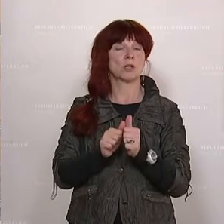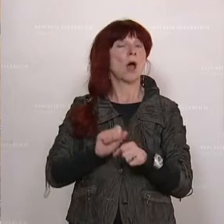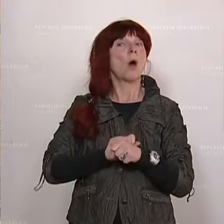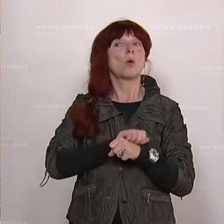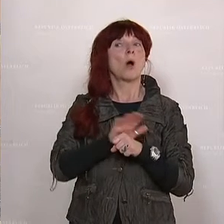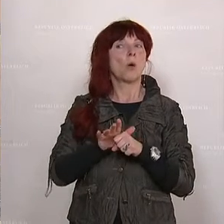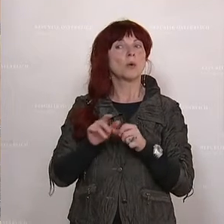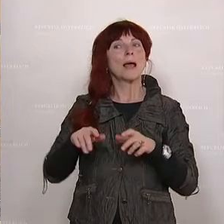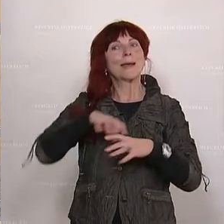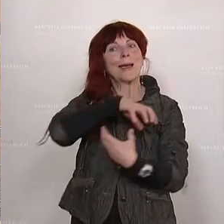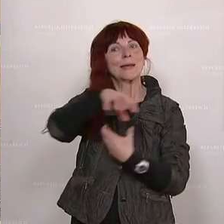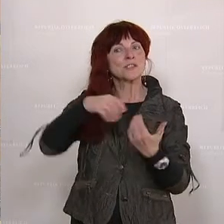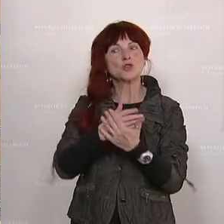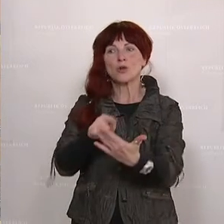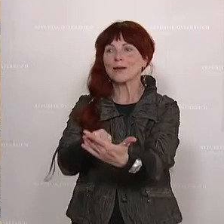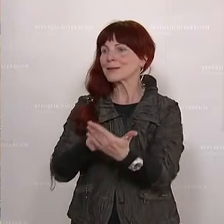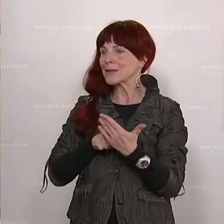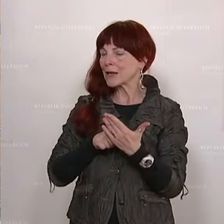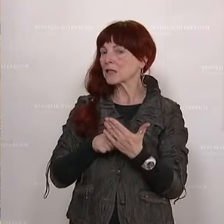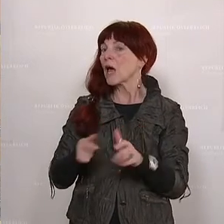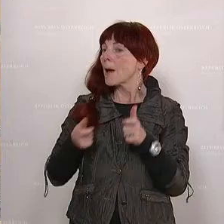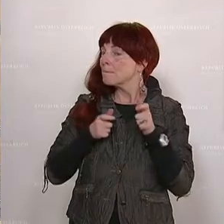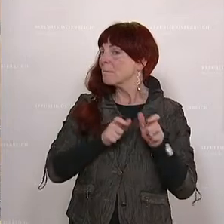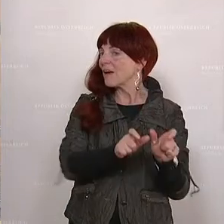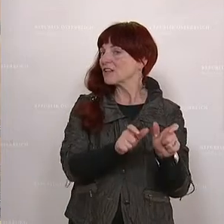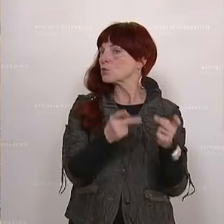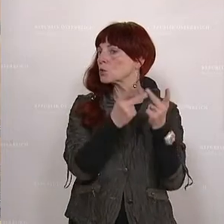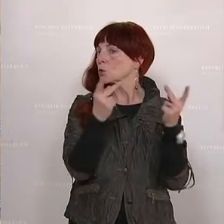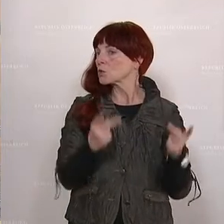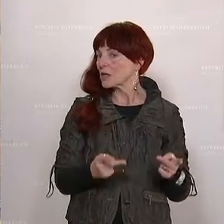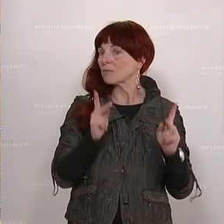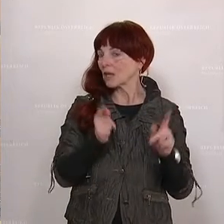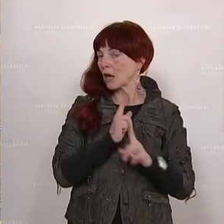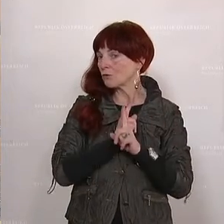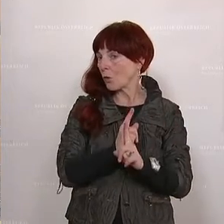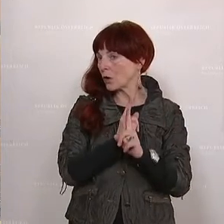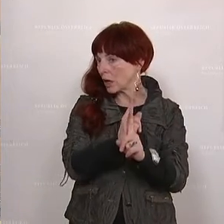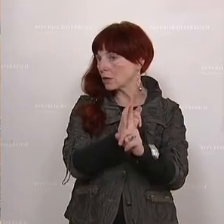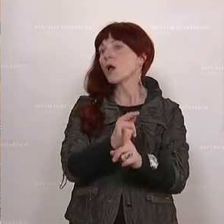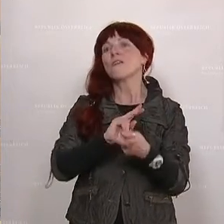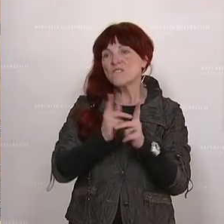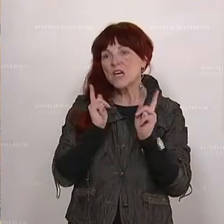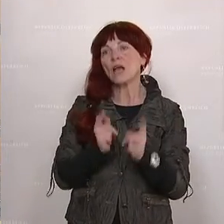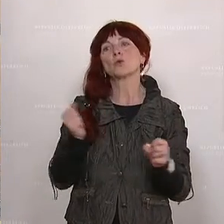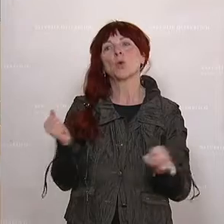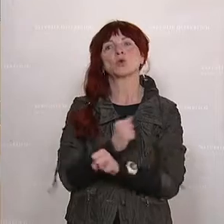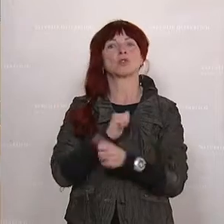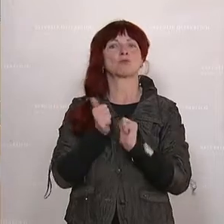wirklich auch gezeigt, wie es mit Präventionskonzepten auch funktionieren kann. Und dafür gebüht Ihnen ein herzliches Dankeschön.